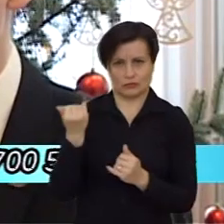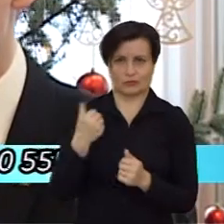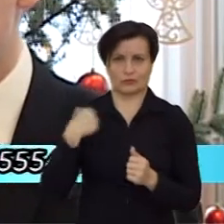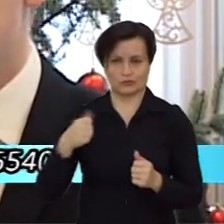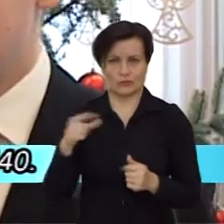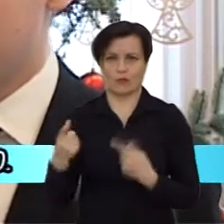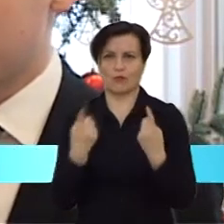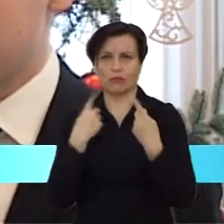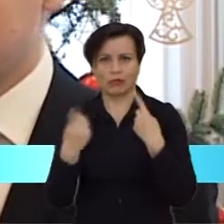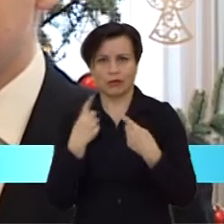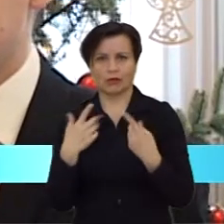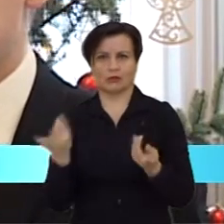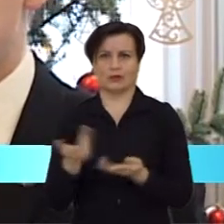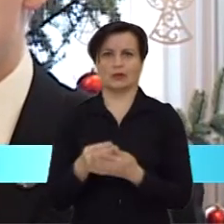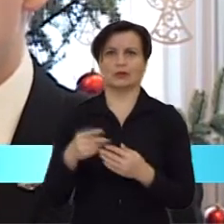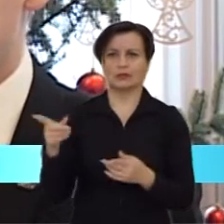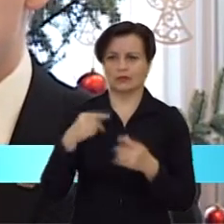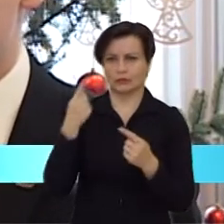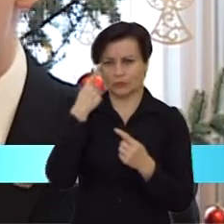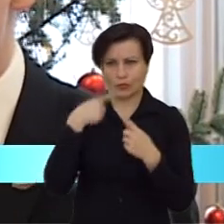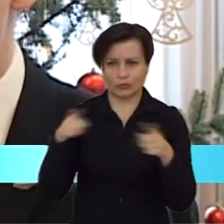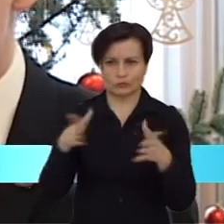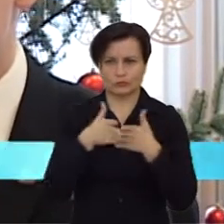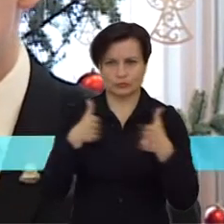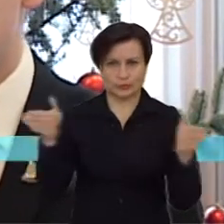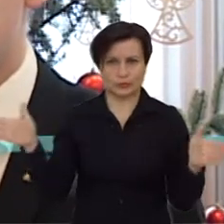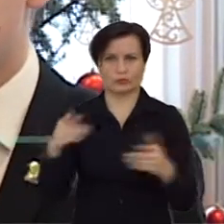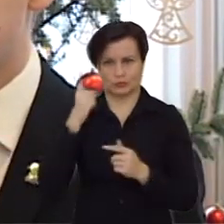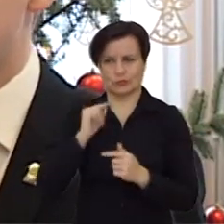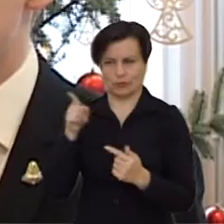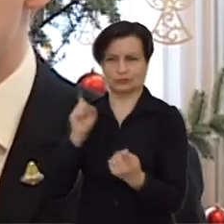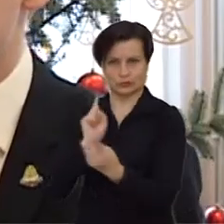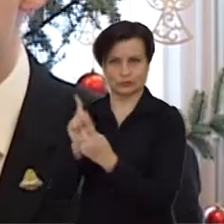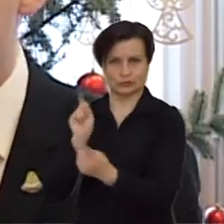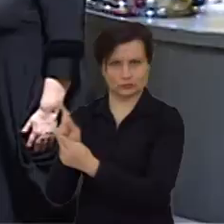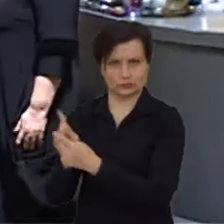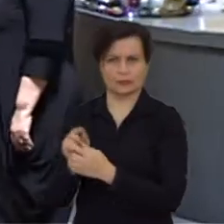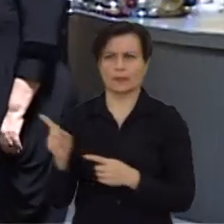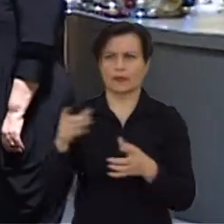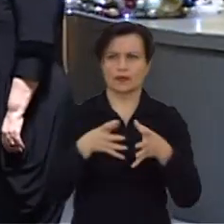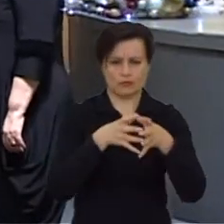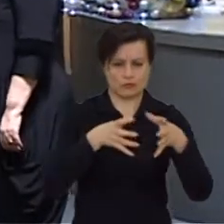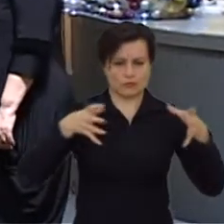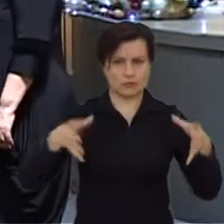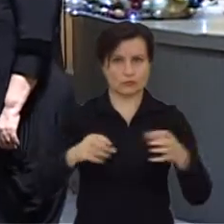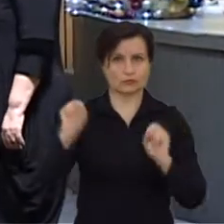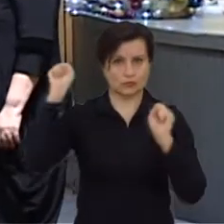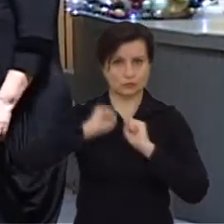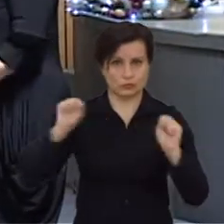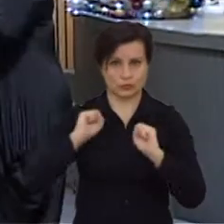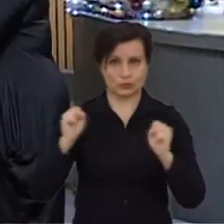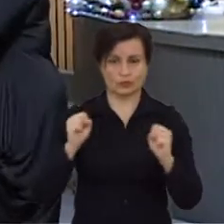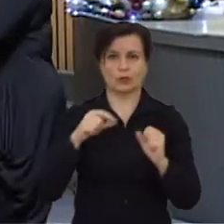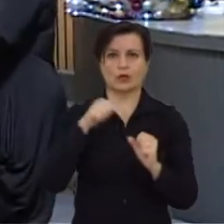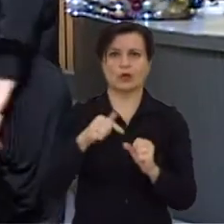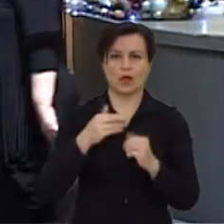pašnegėti, ir pasiekti, ir labai pautus ir požiūrės. Tai dėl to net ir noriu jis susitikti. Tarp gausau sportininkų būrio aukštų